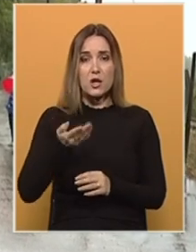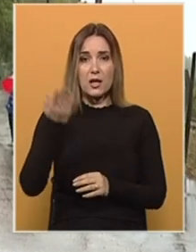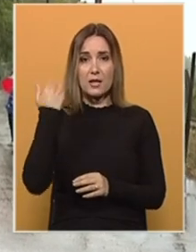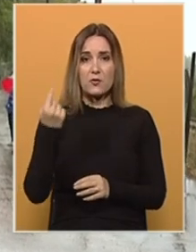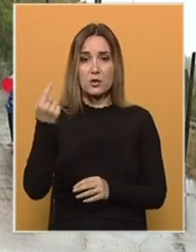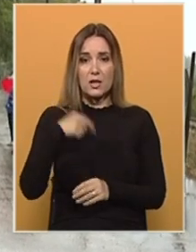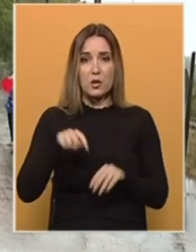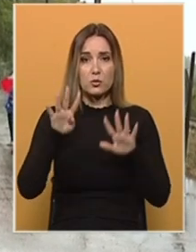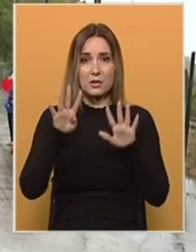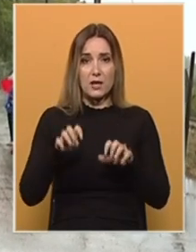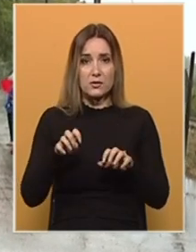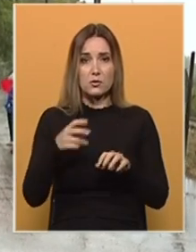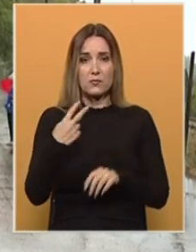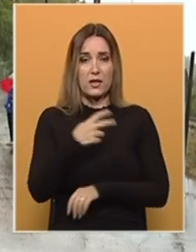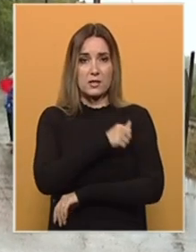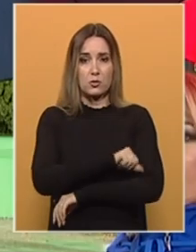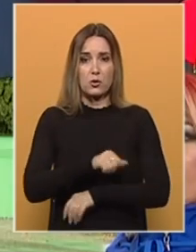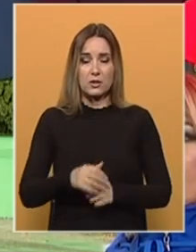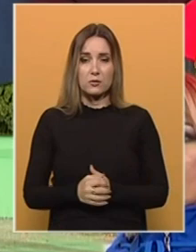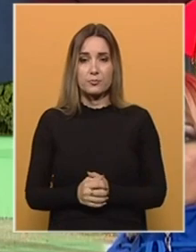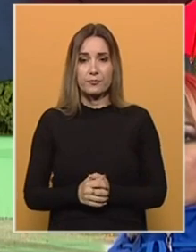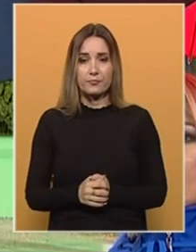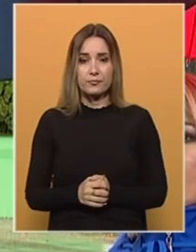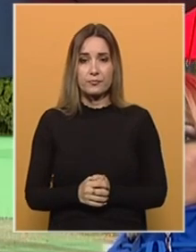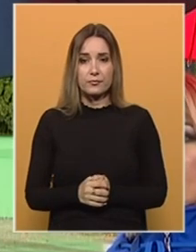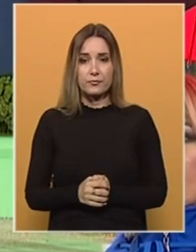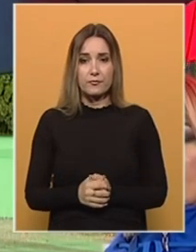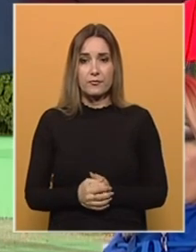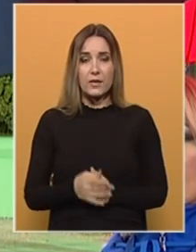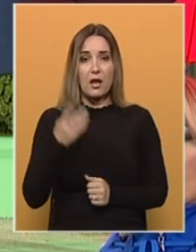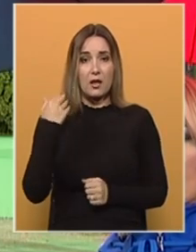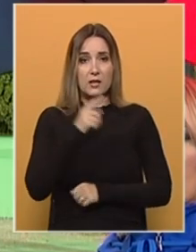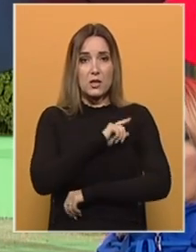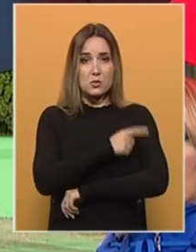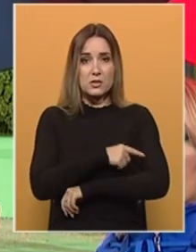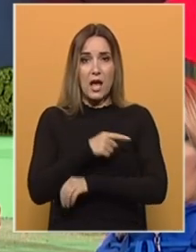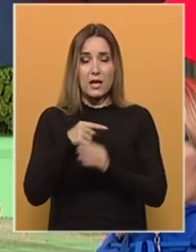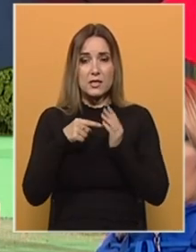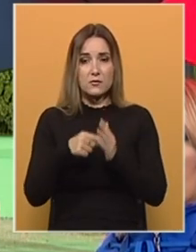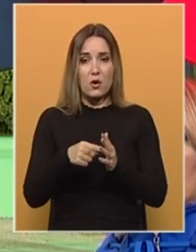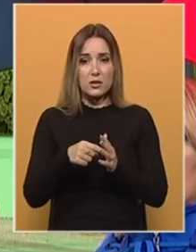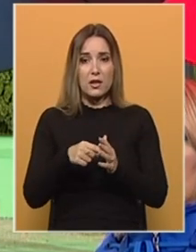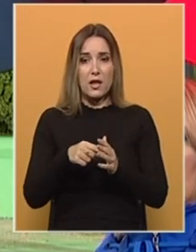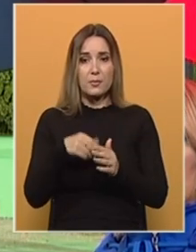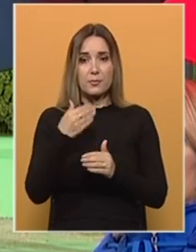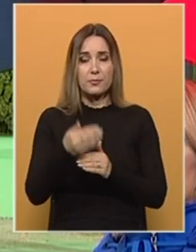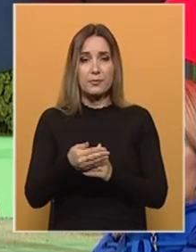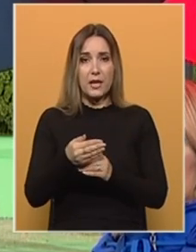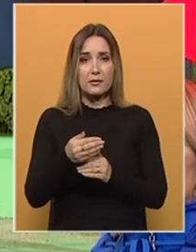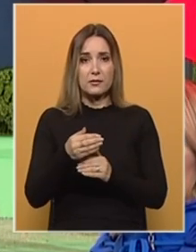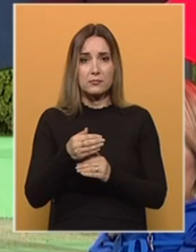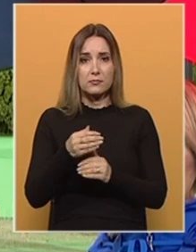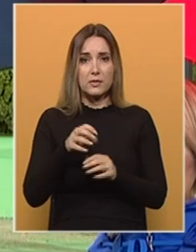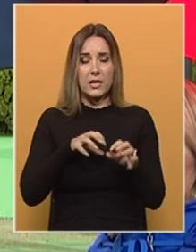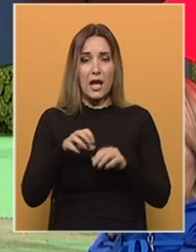1920. godinu. Žandarmerijske snage su tada izvodile predstavnike uprave i predradnike.